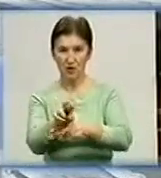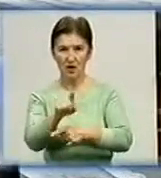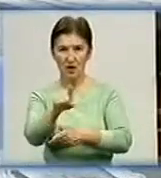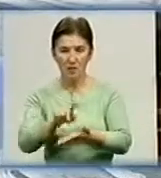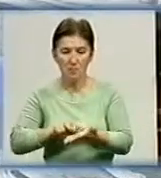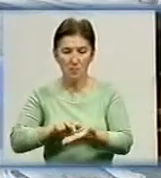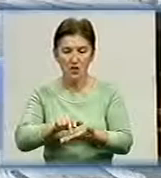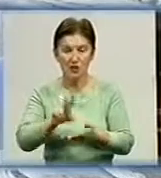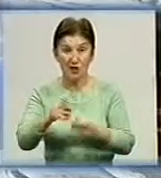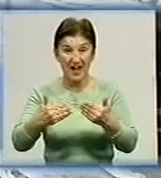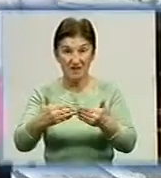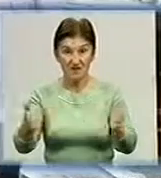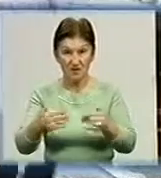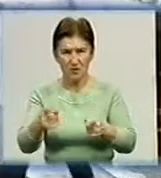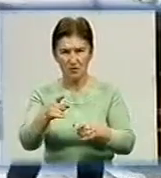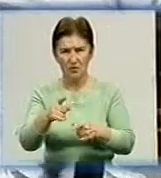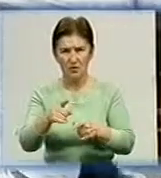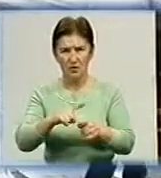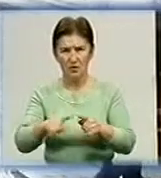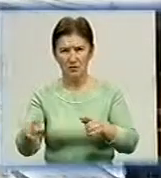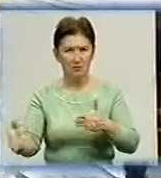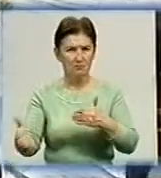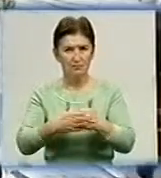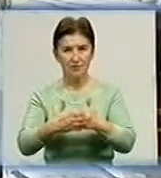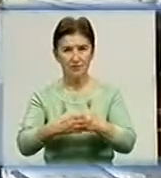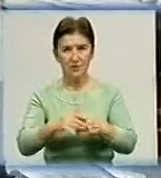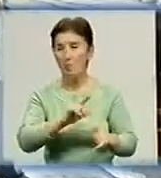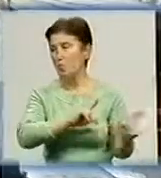зберень, він перед самим тим захопнув і поїхав.